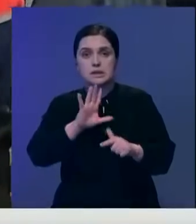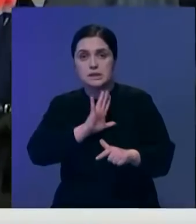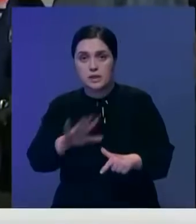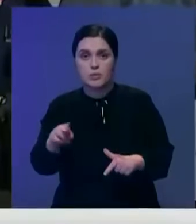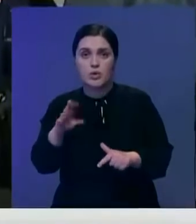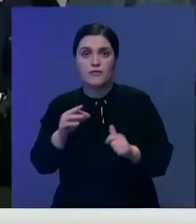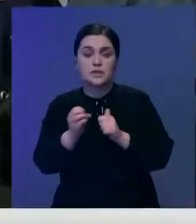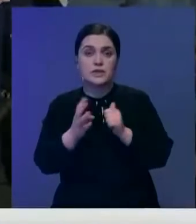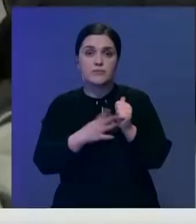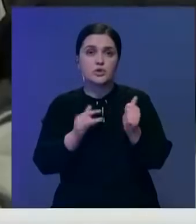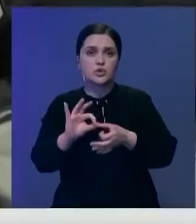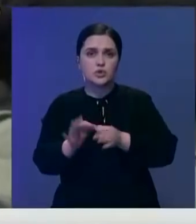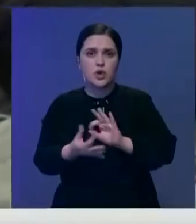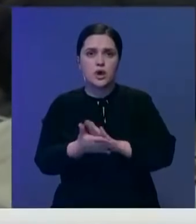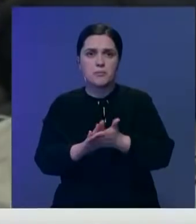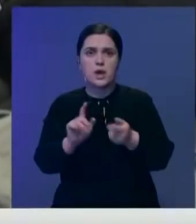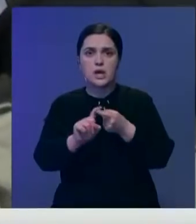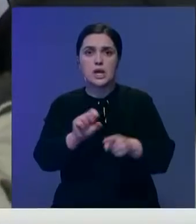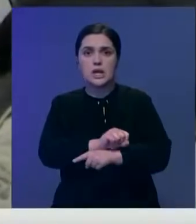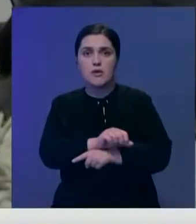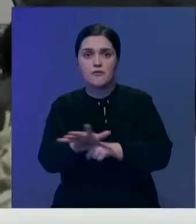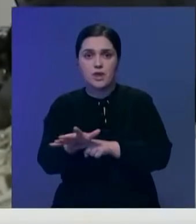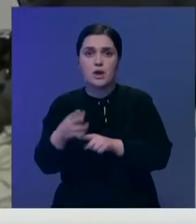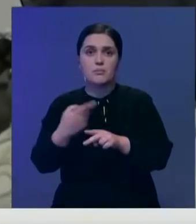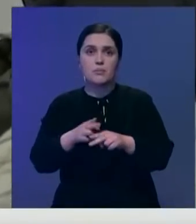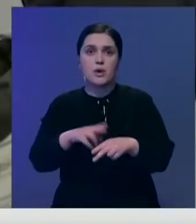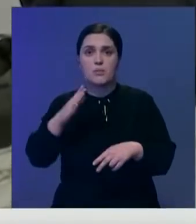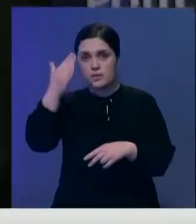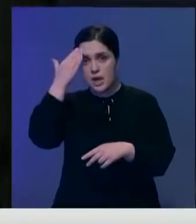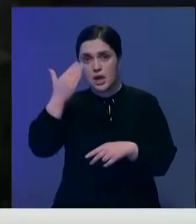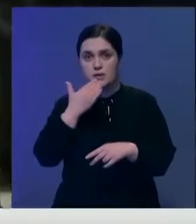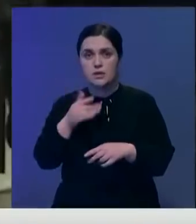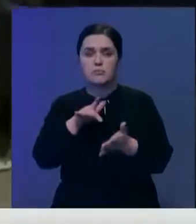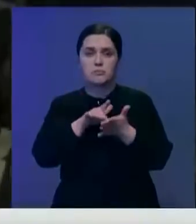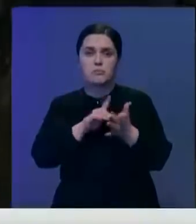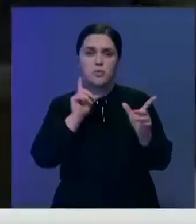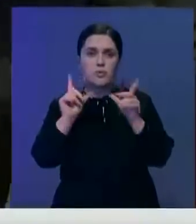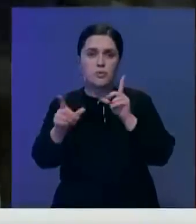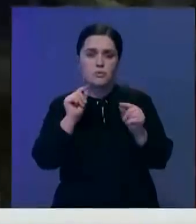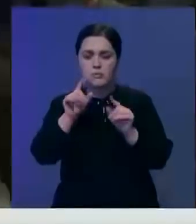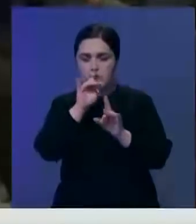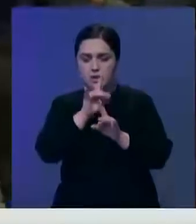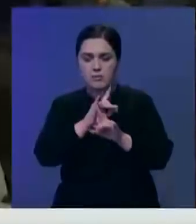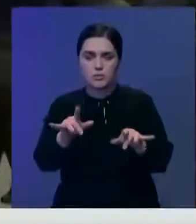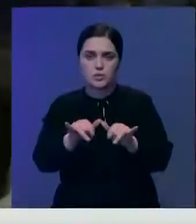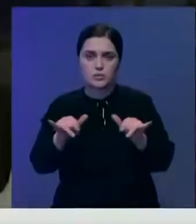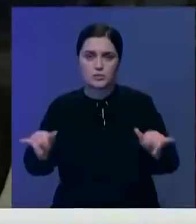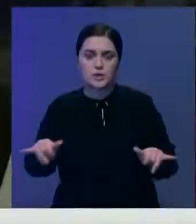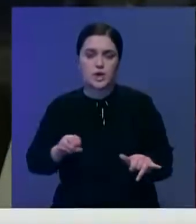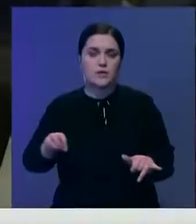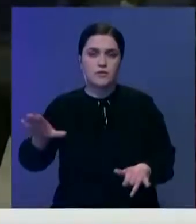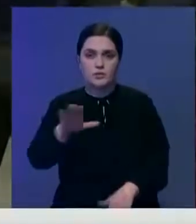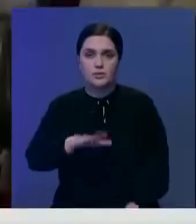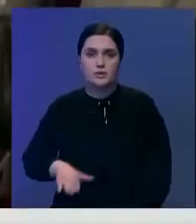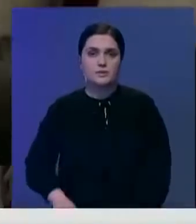с тем, на фоне сложной эпидситуации с коронавирусом, эксперты не ожидают предстоящим летом резкого роста турпоездок в Европе.